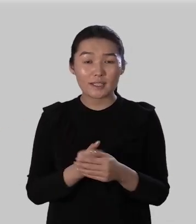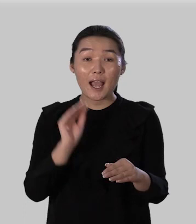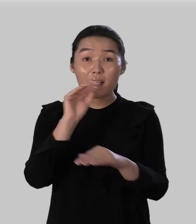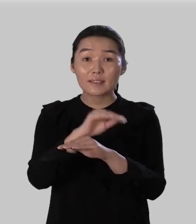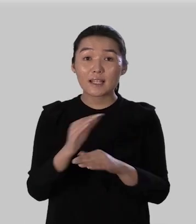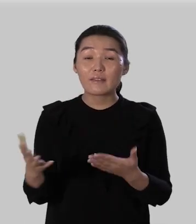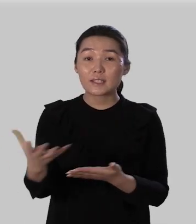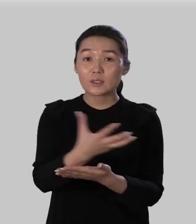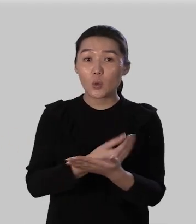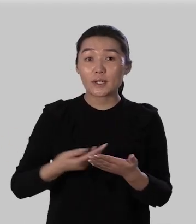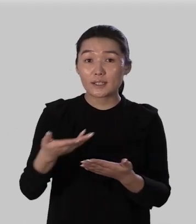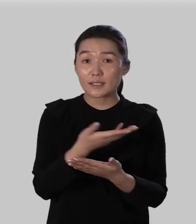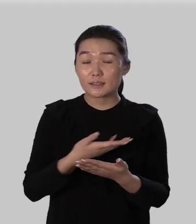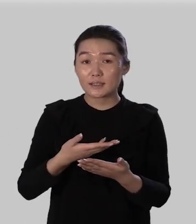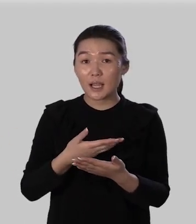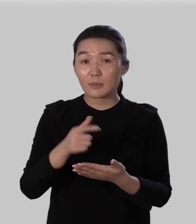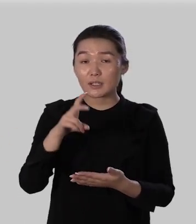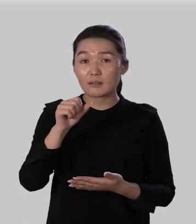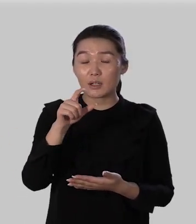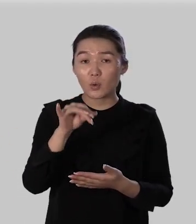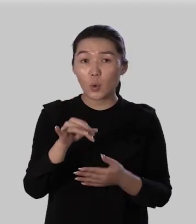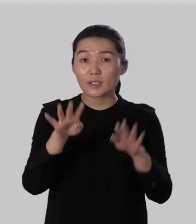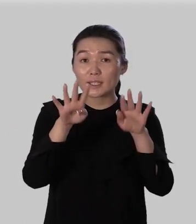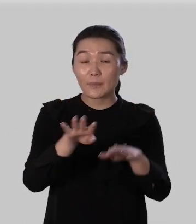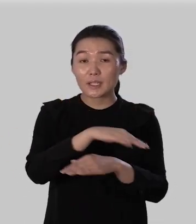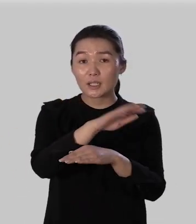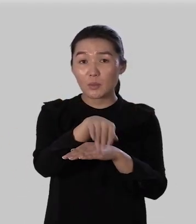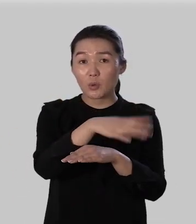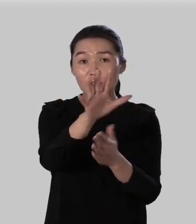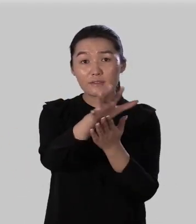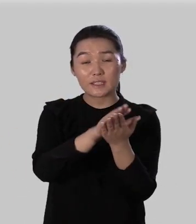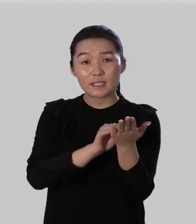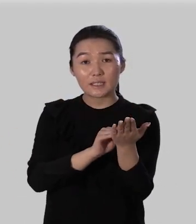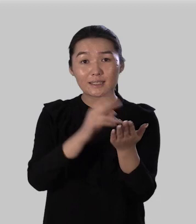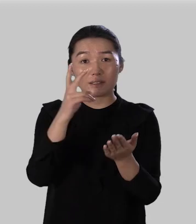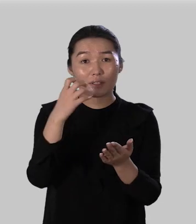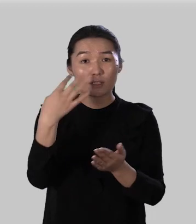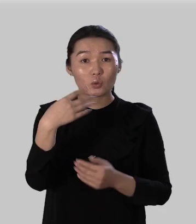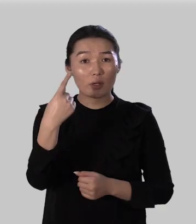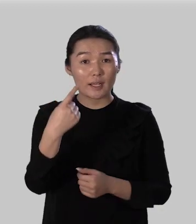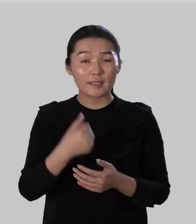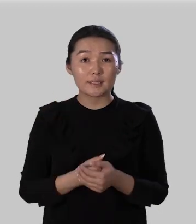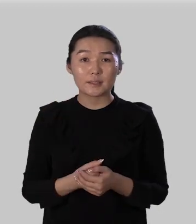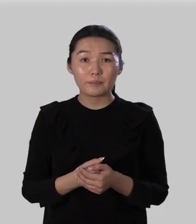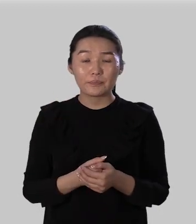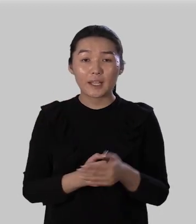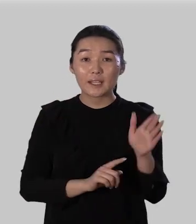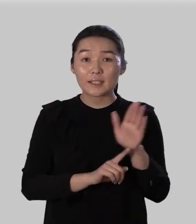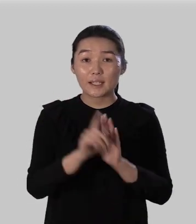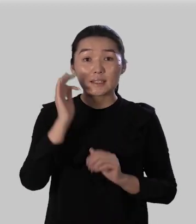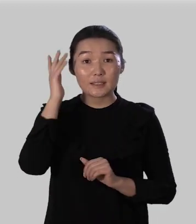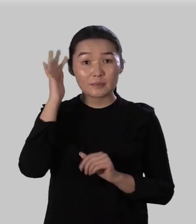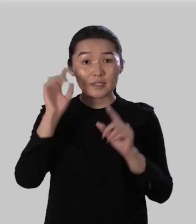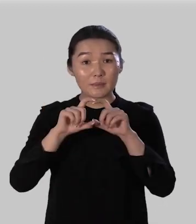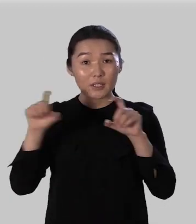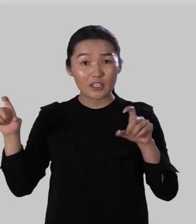собранные нами в начале урока глаголы на месте пропусков в тексте упражнения 241 исходя из